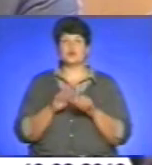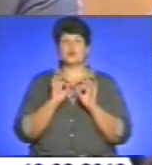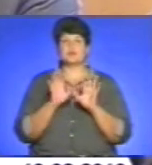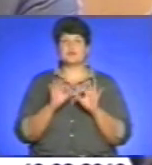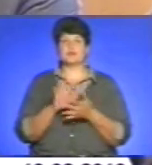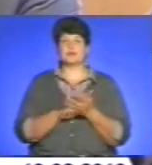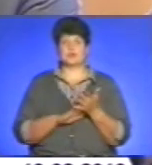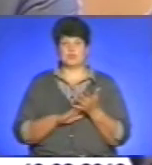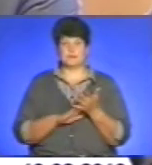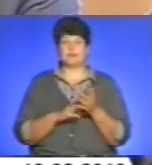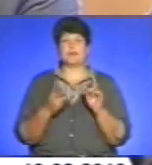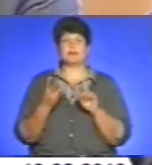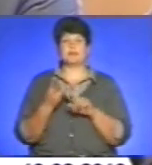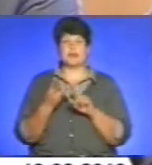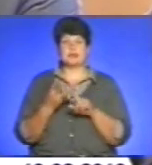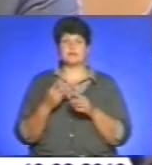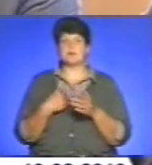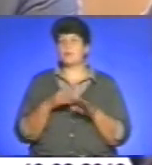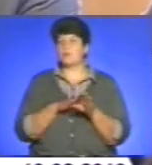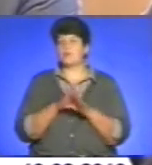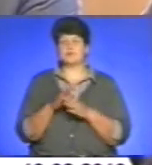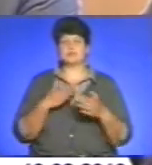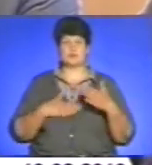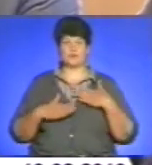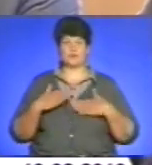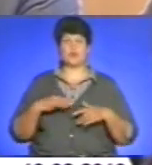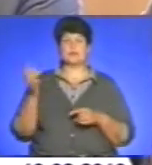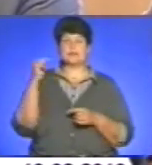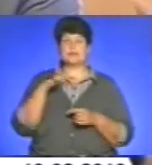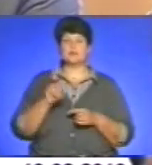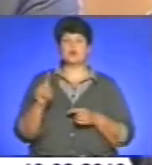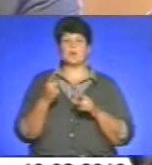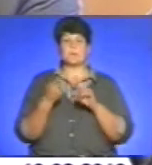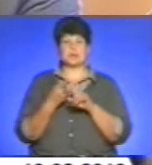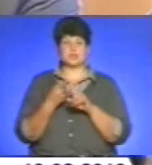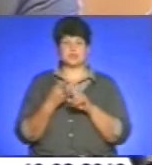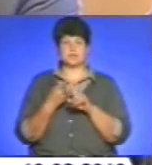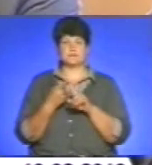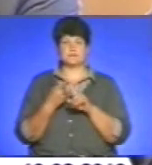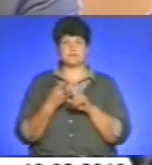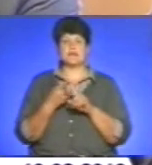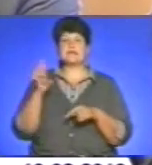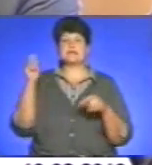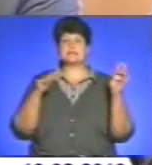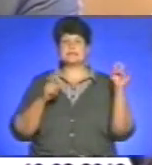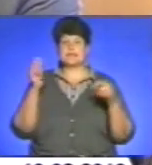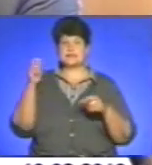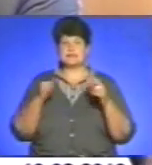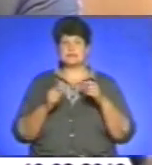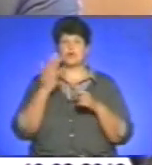це далі. Третє, ми абсолютно задоволені тим, що перший такий з'їзд, коли